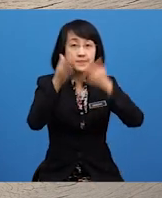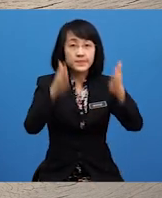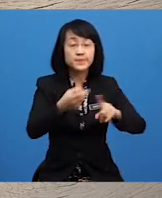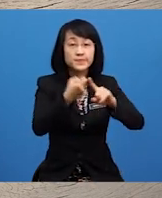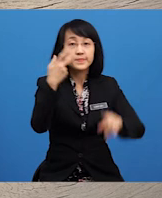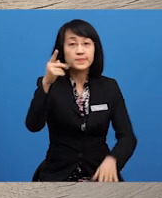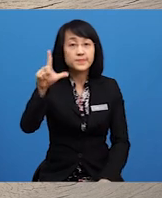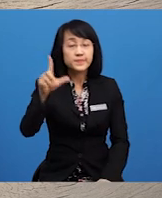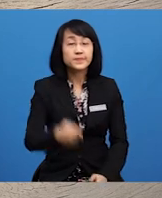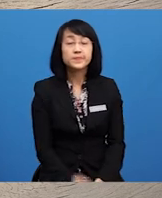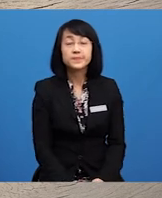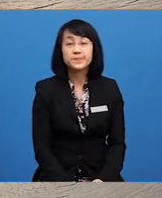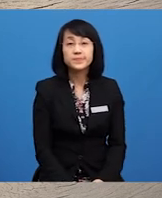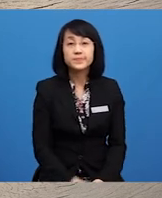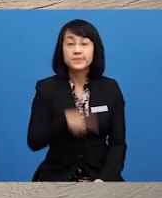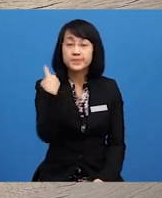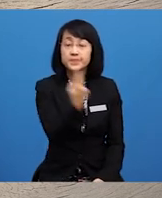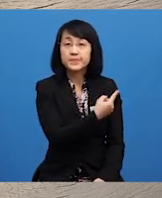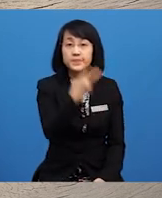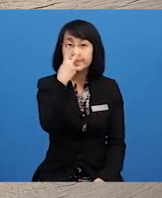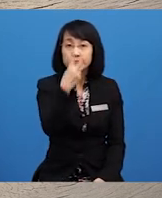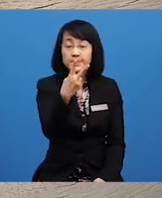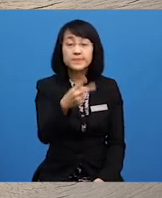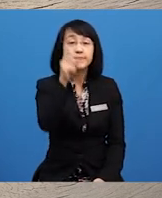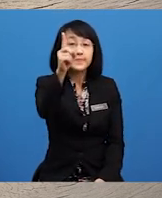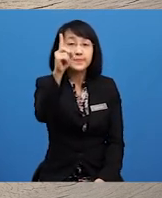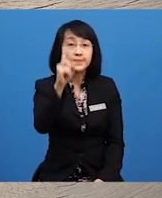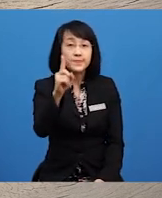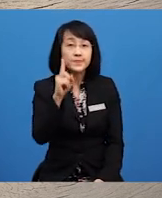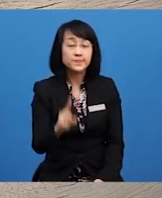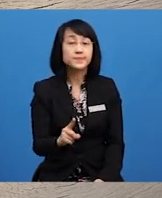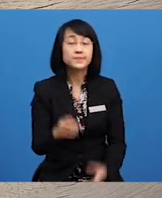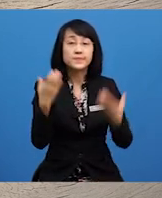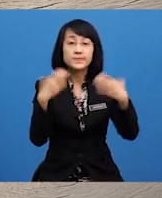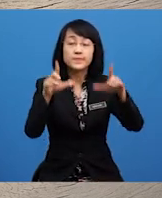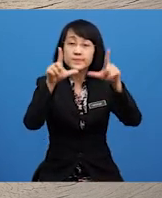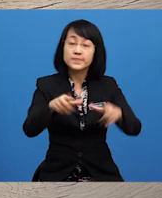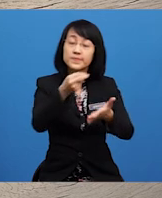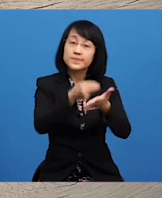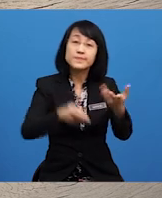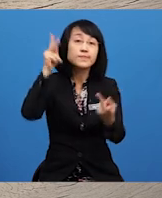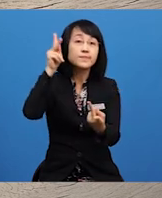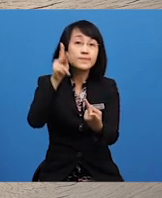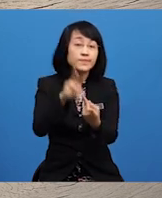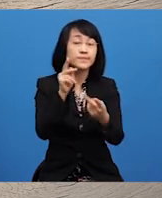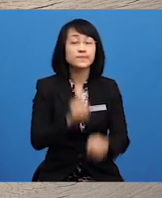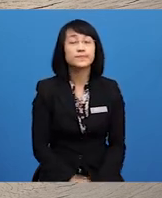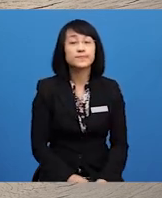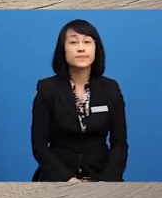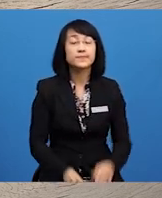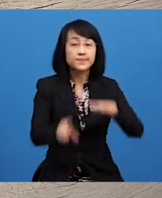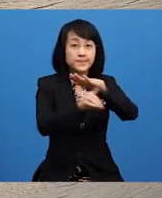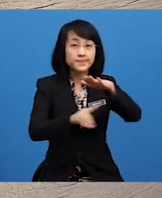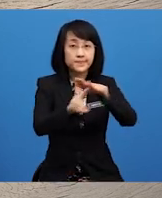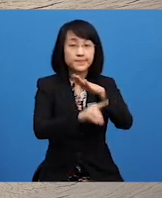Kita akan lihat satu persatu Dan cuba meletakkan nilai yang sesuai Berdasarkan